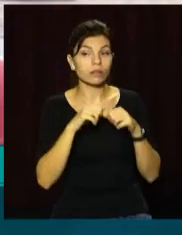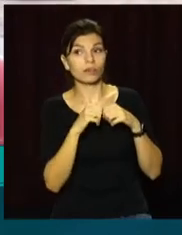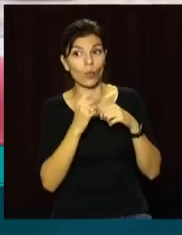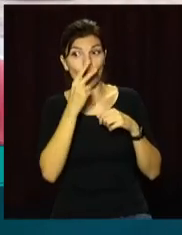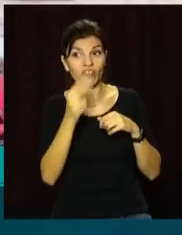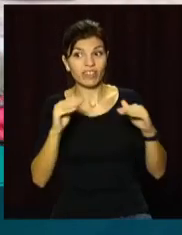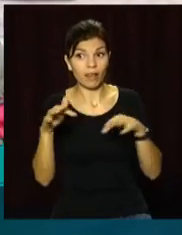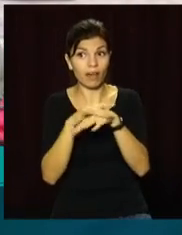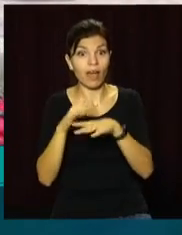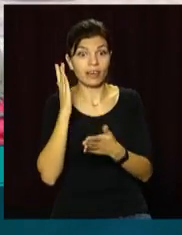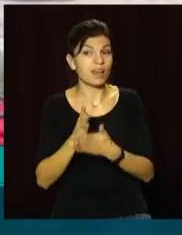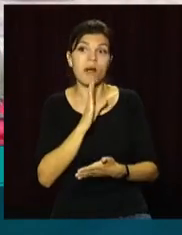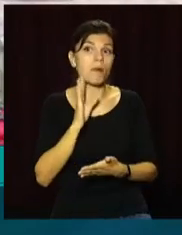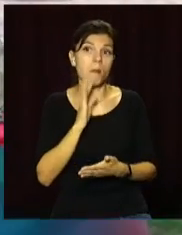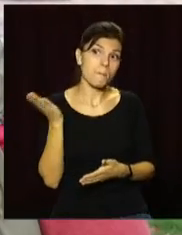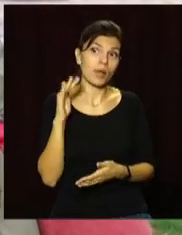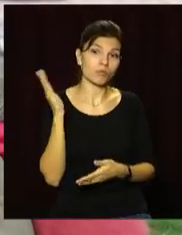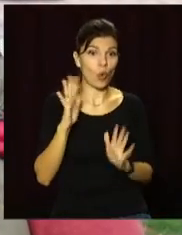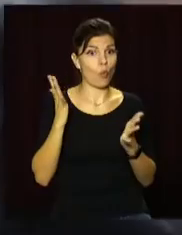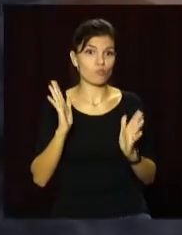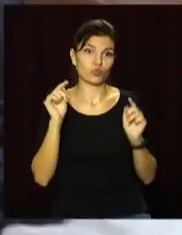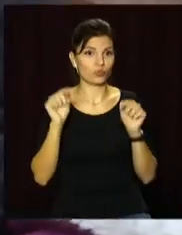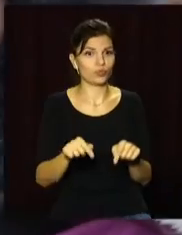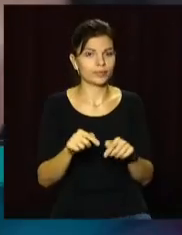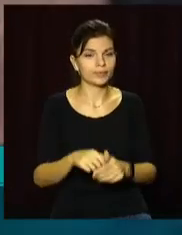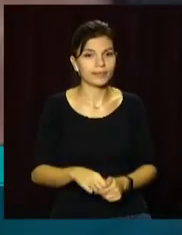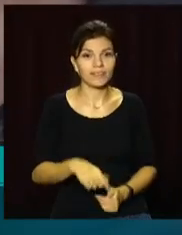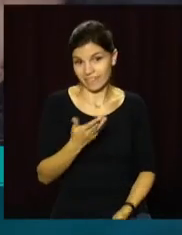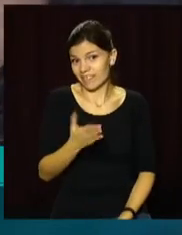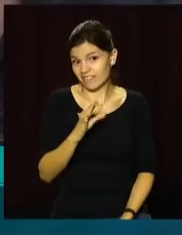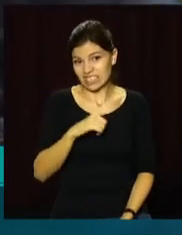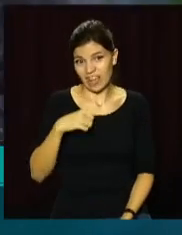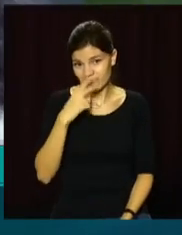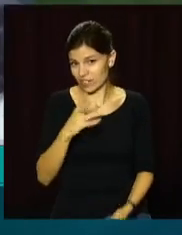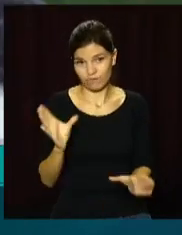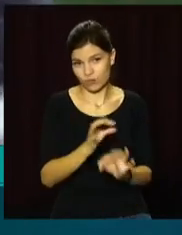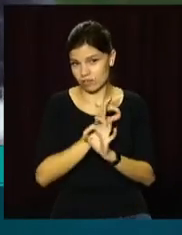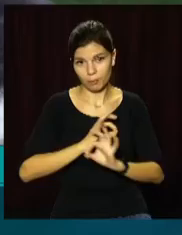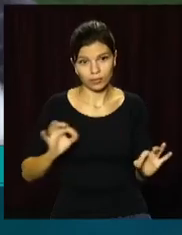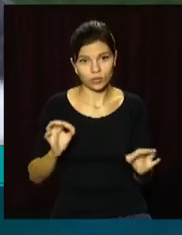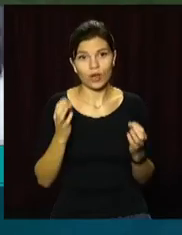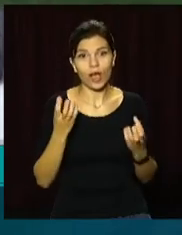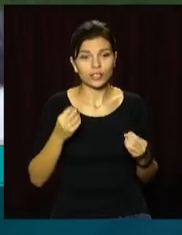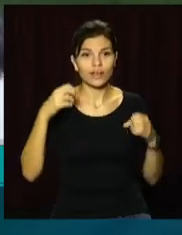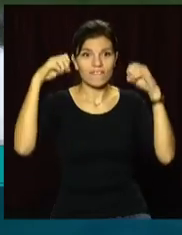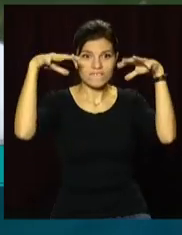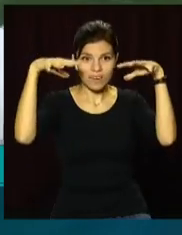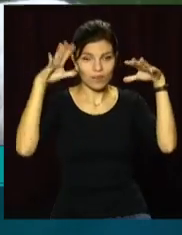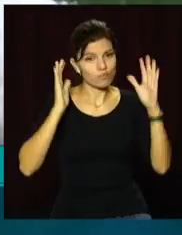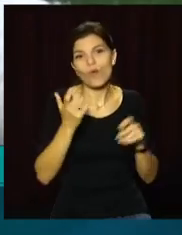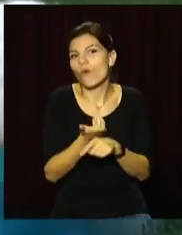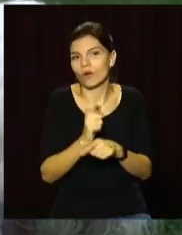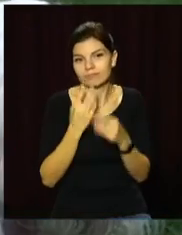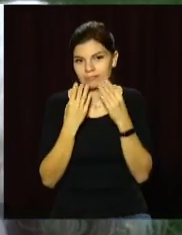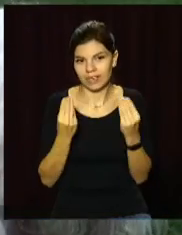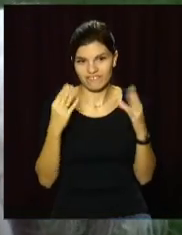вивіюв, що там діти вже пускають, він, мама, підемо, ми будемо гуляти тільки тут. Ну, ви самі ведете, просто замечательно. А ще фонари зажгут, це взагалі